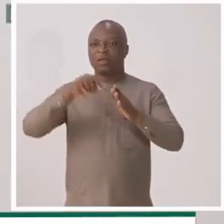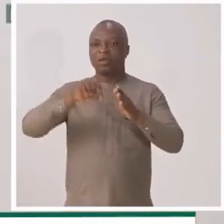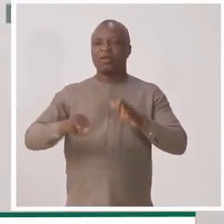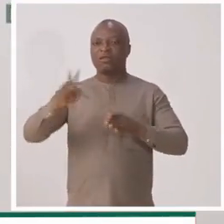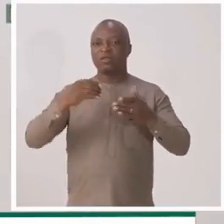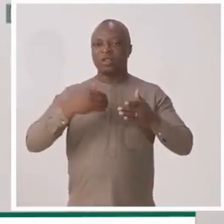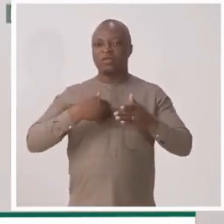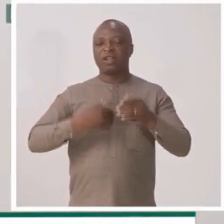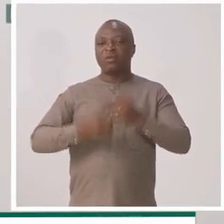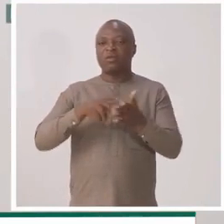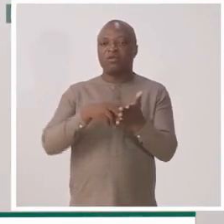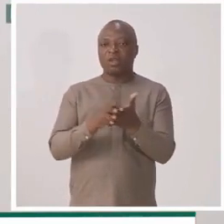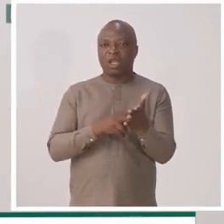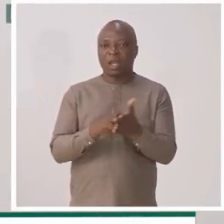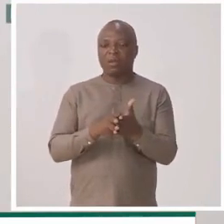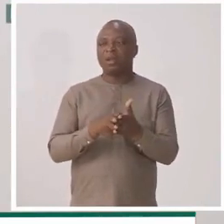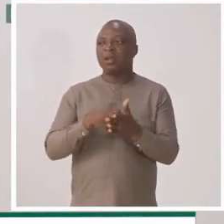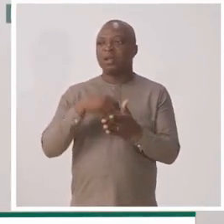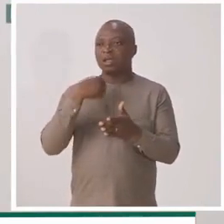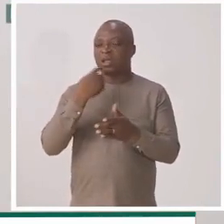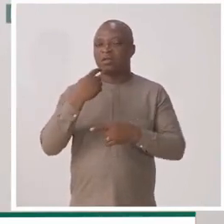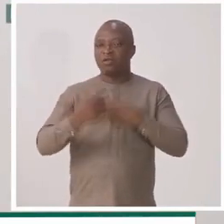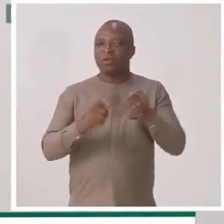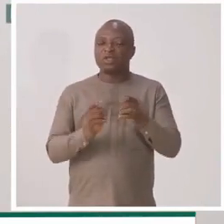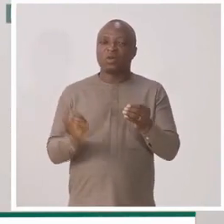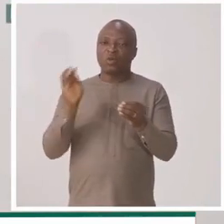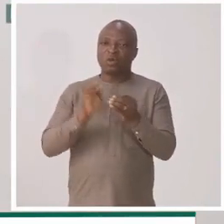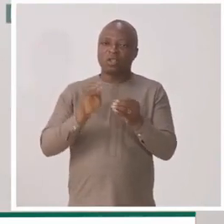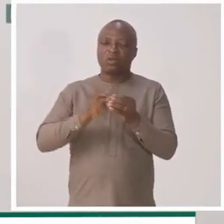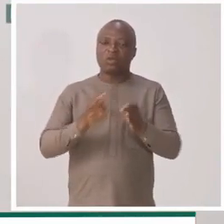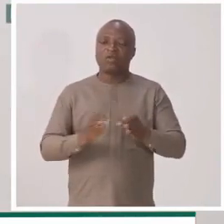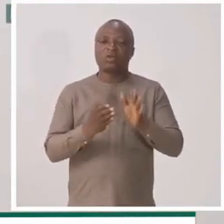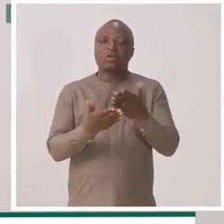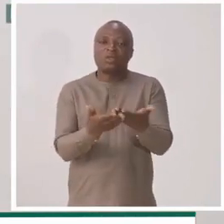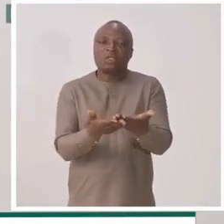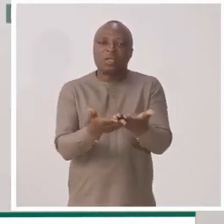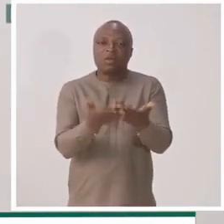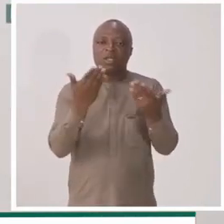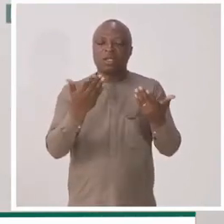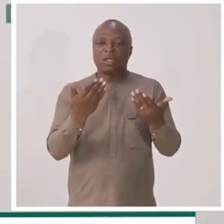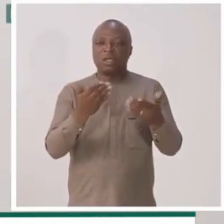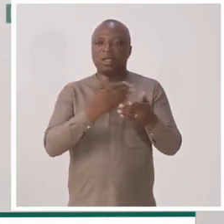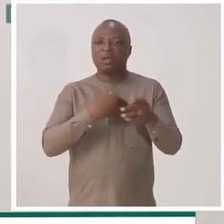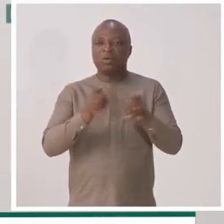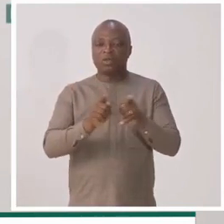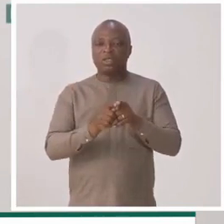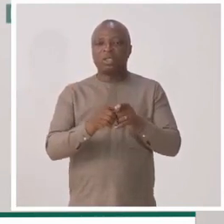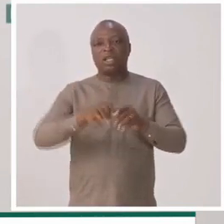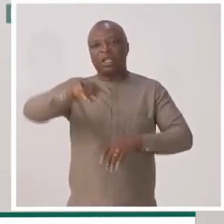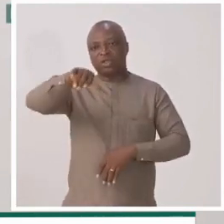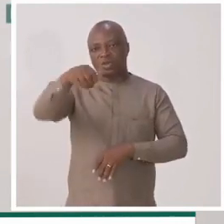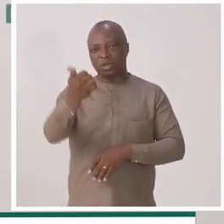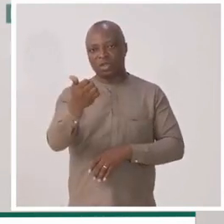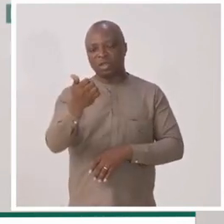voudra dire que vous avez les plus vulnérables qui vont contribuer de façon symbolique, et bien